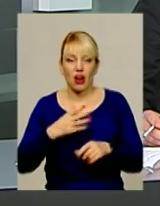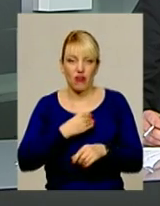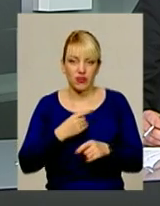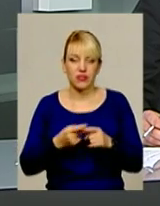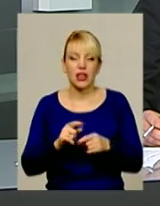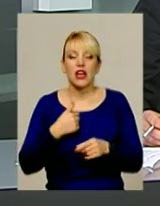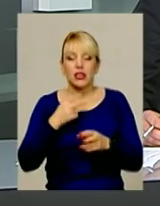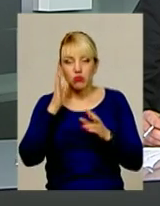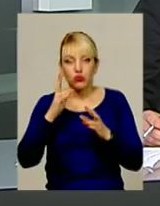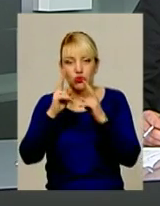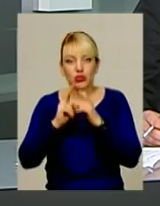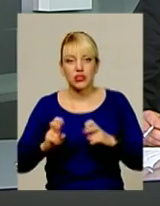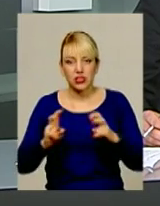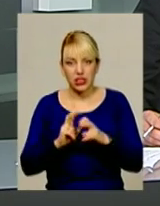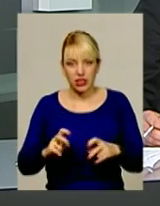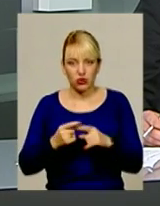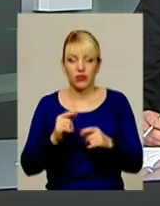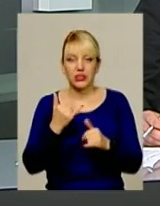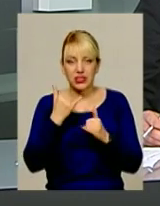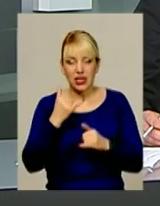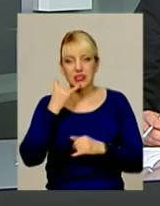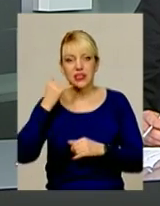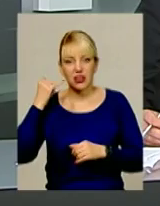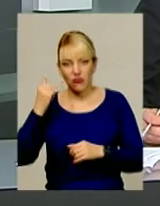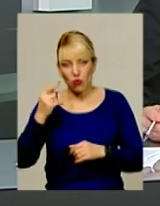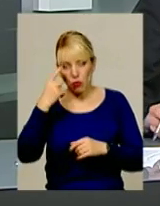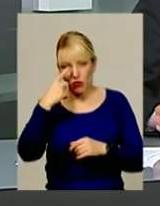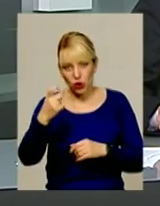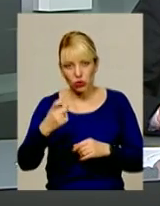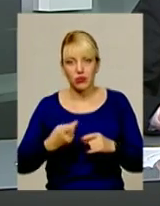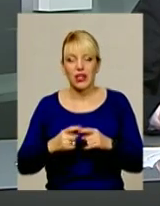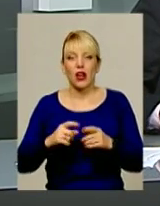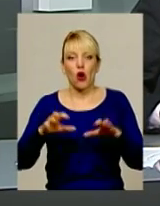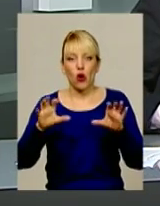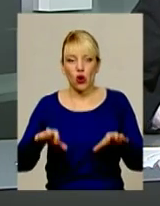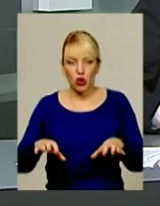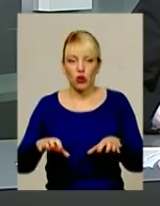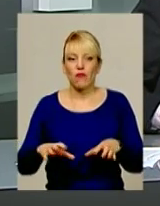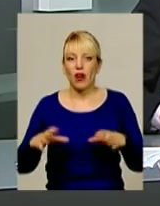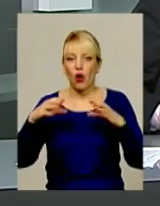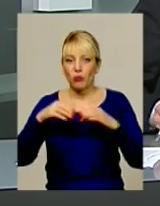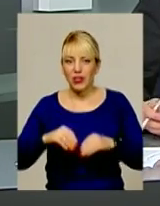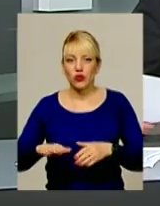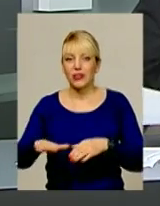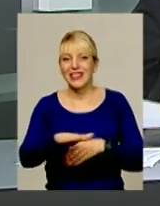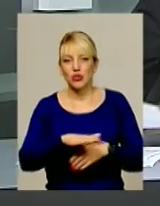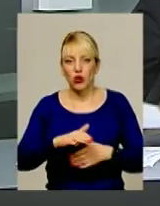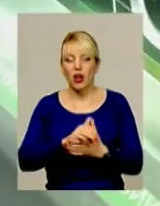Наразі триває розслідування, повідомив телефоном голова Берездівської сільської об'єднаної територіальної громади.